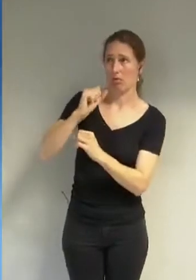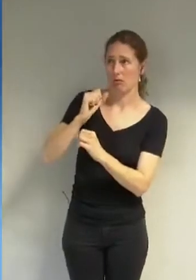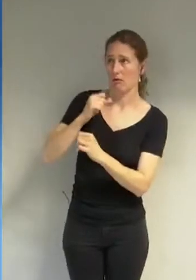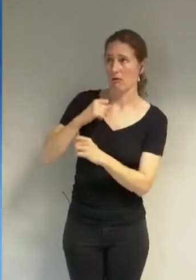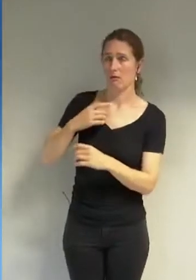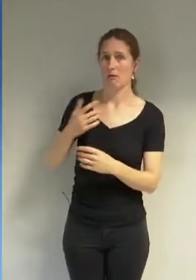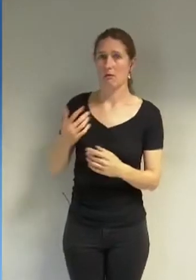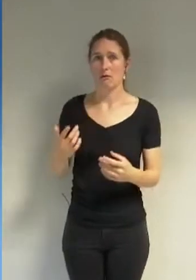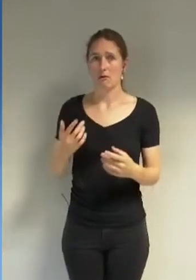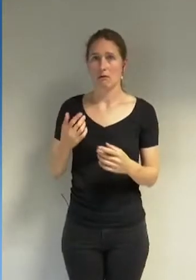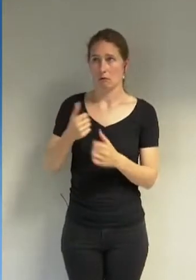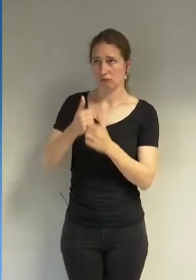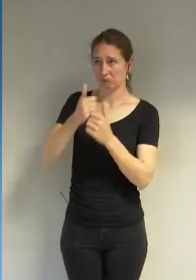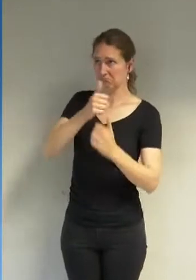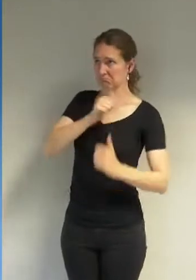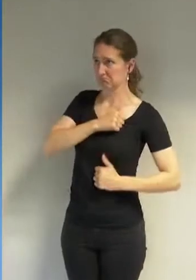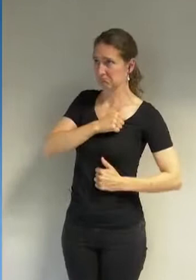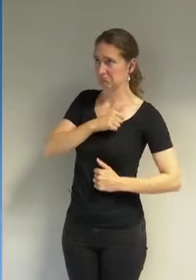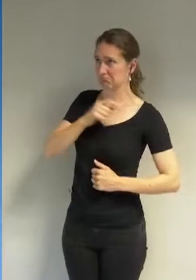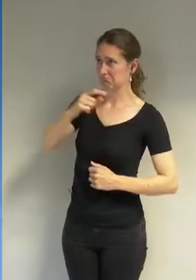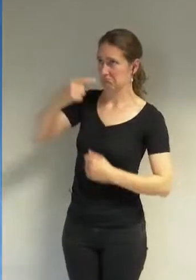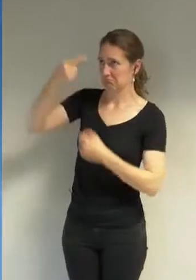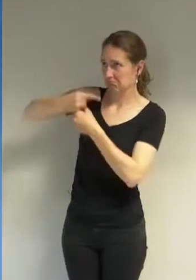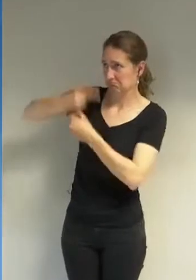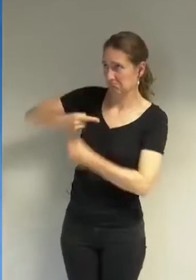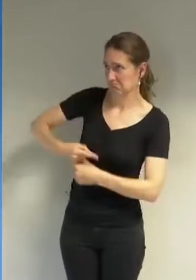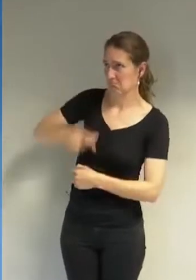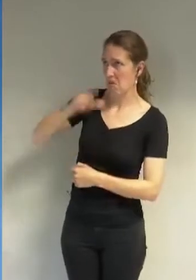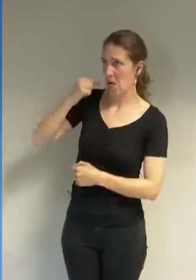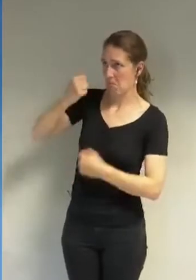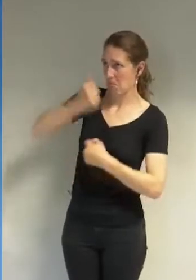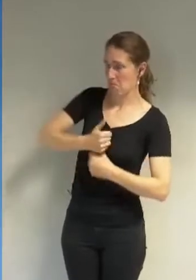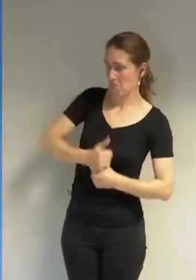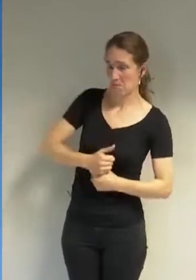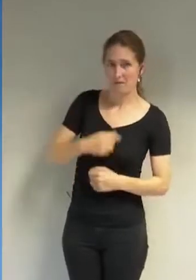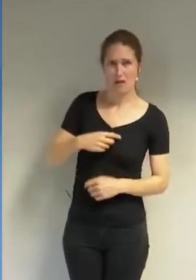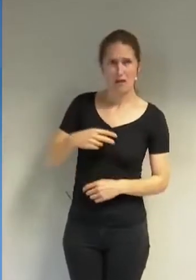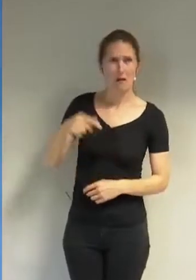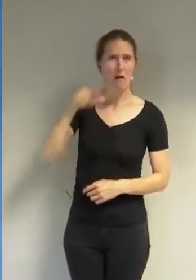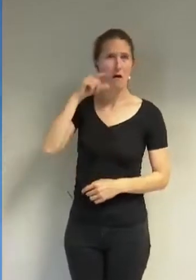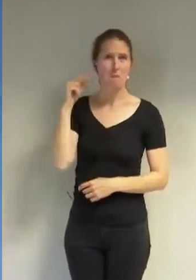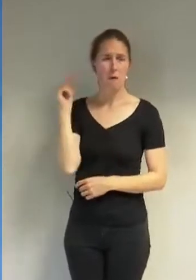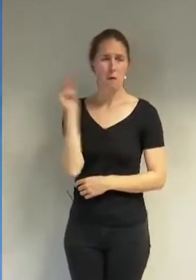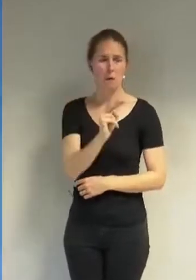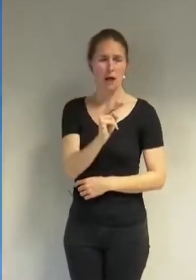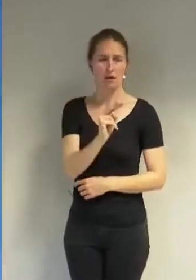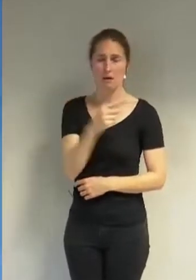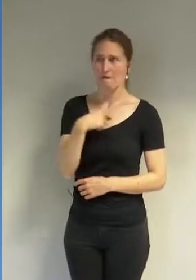et qui fait du regard de l'homme un danger dont il faudra la protéger.